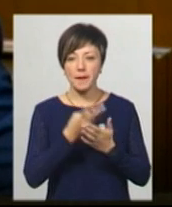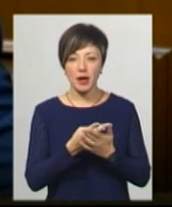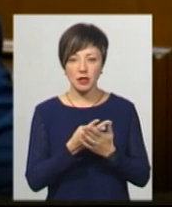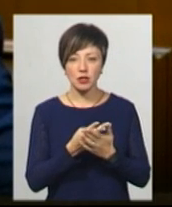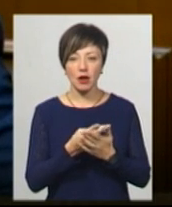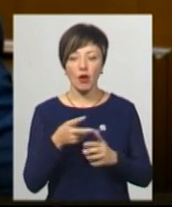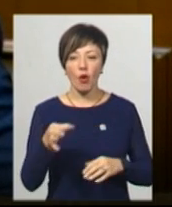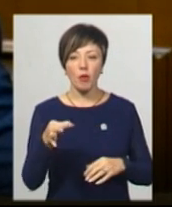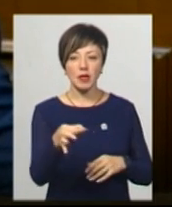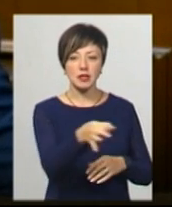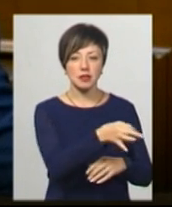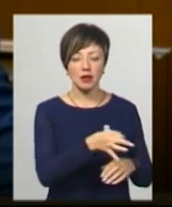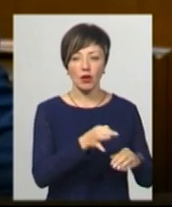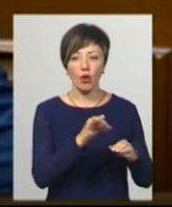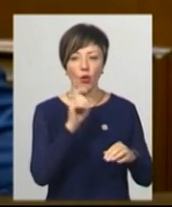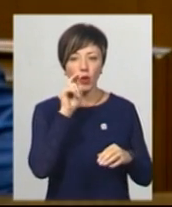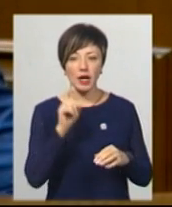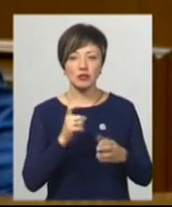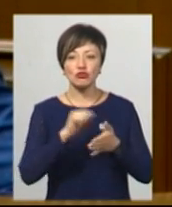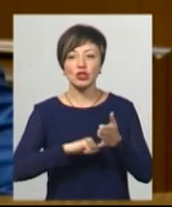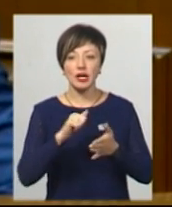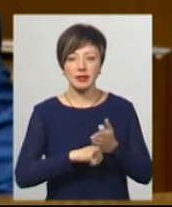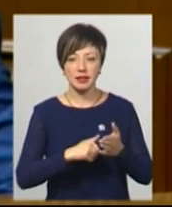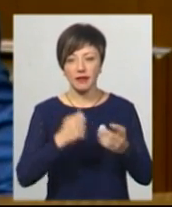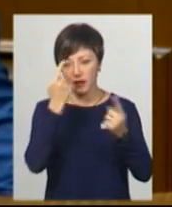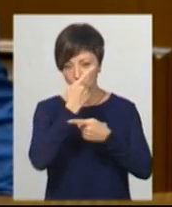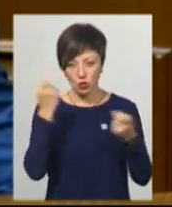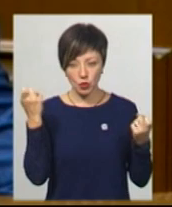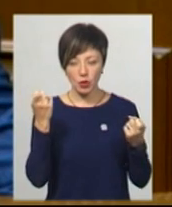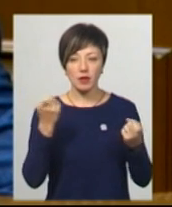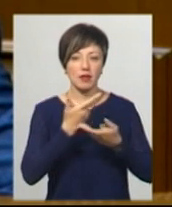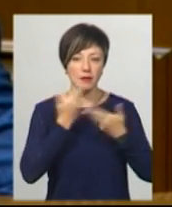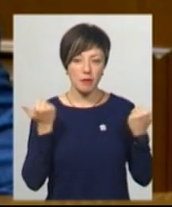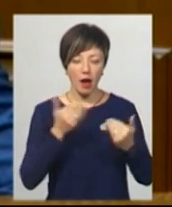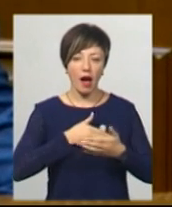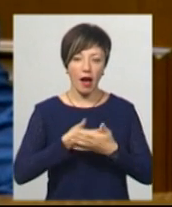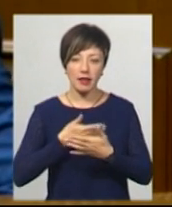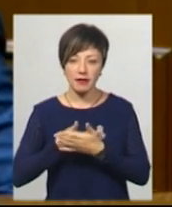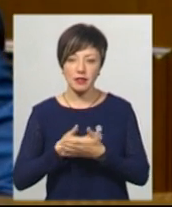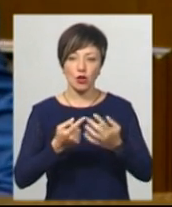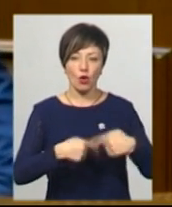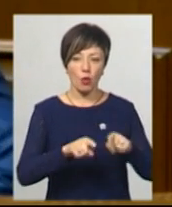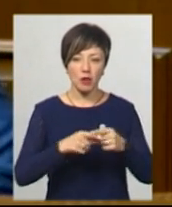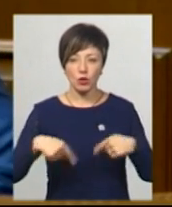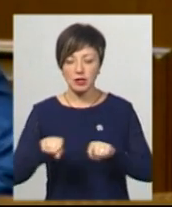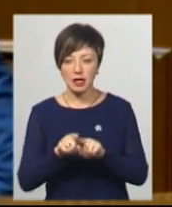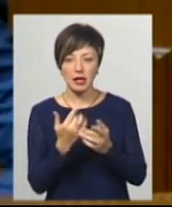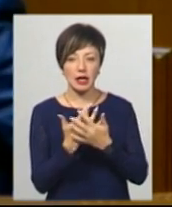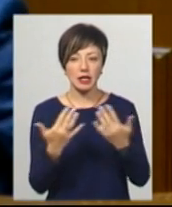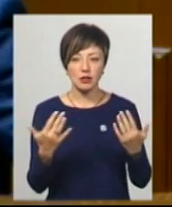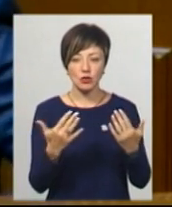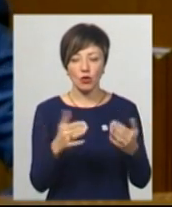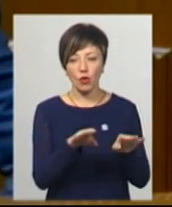областей України, через відсутність інформації громадські активісти, громадські організації різного